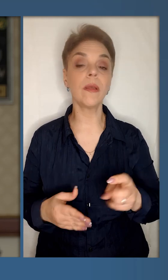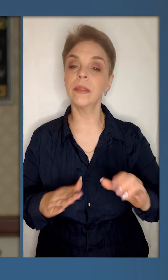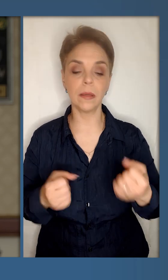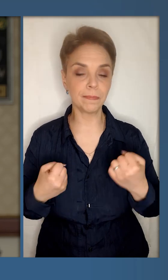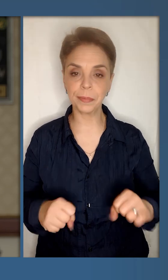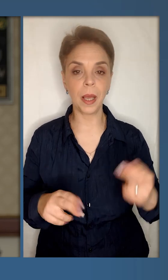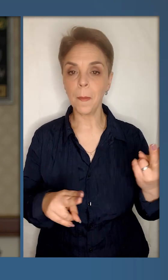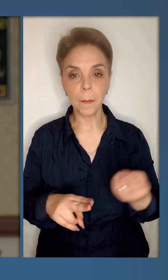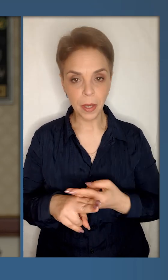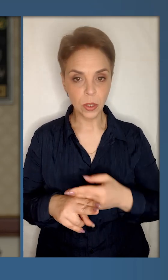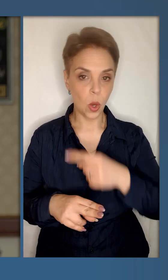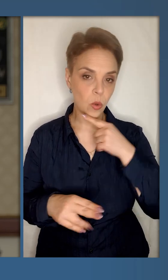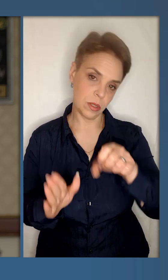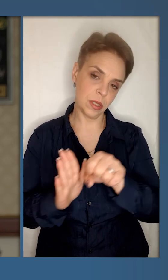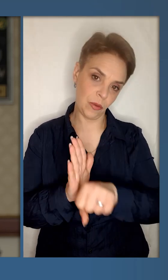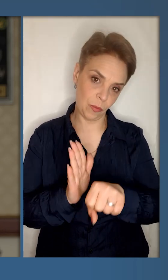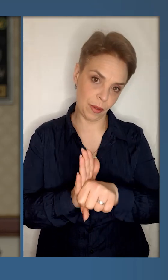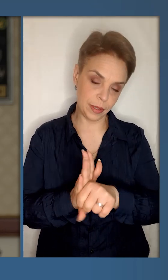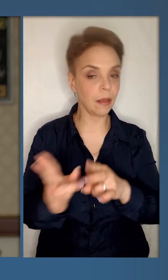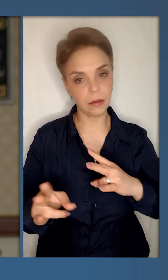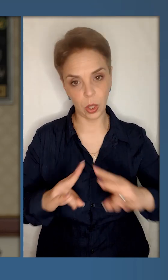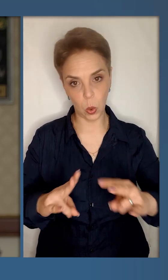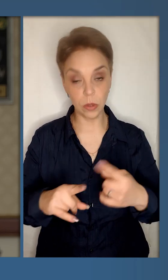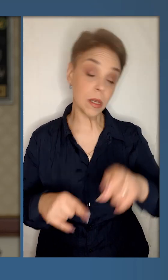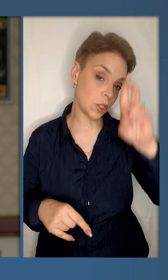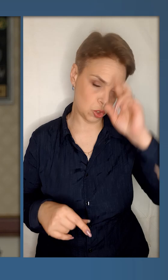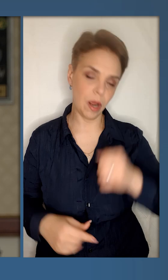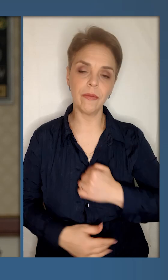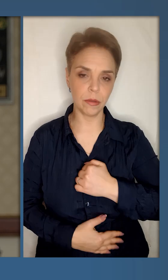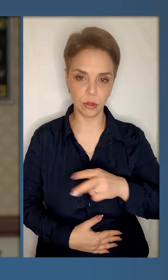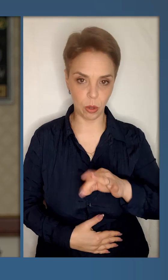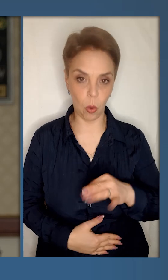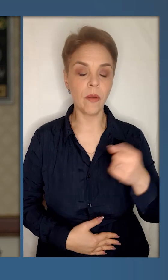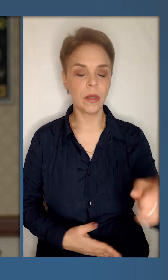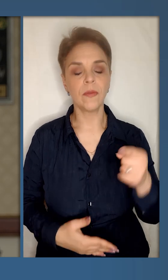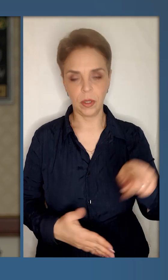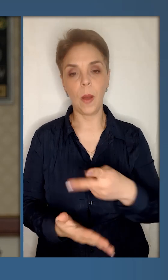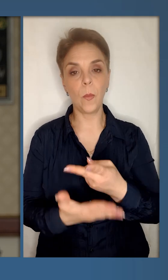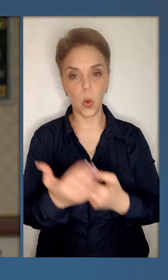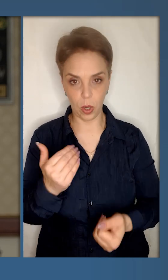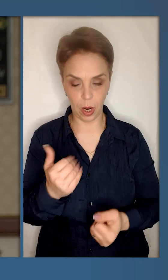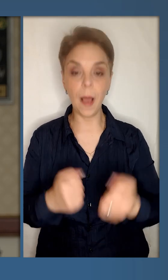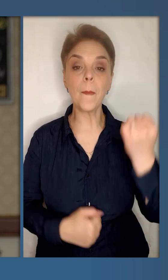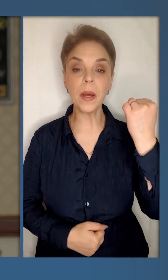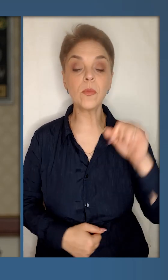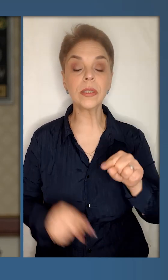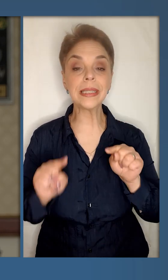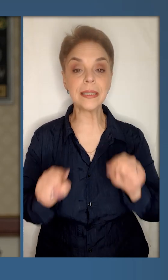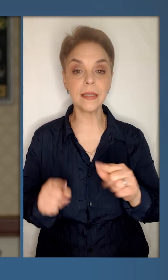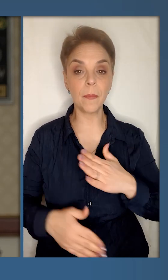не обійшлося без російських вбивств і терору. Це держава зло. І вона програє.